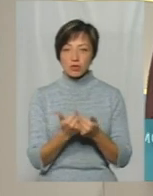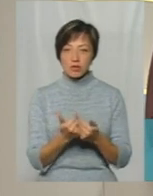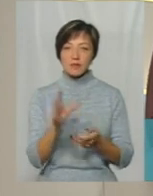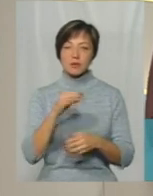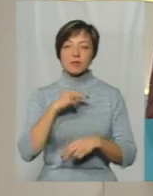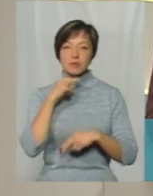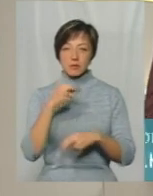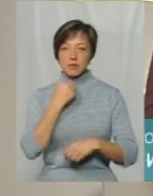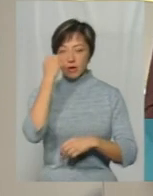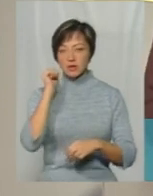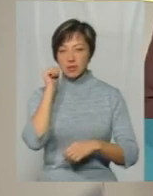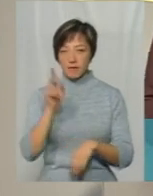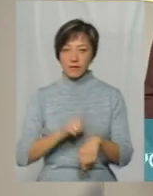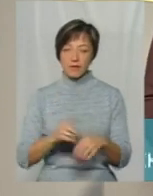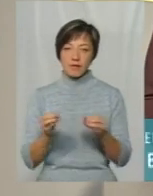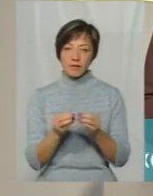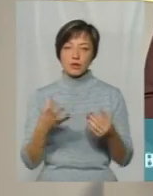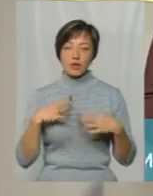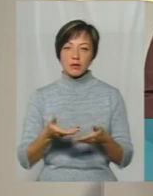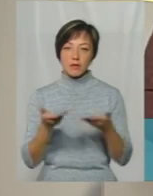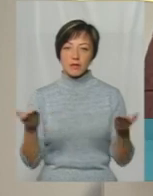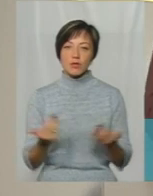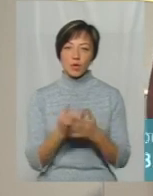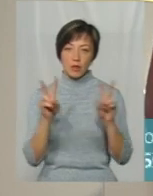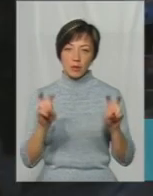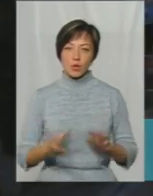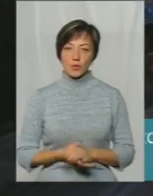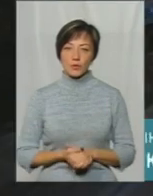Всім дякую за увагу Завтра у цій же порі чекатиму вас з новою темою